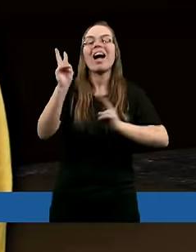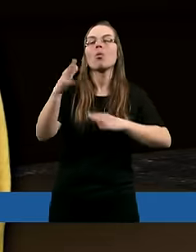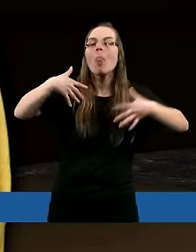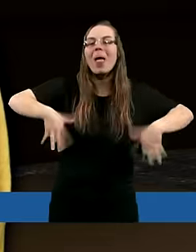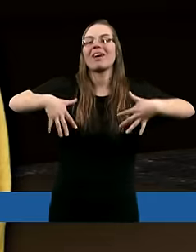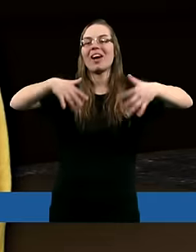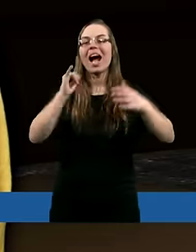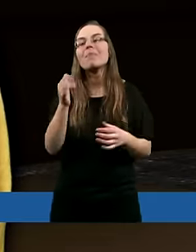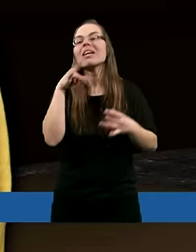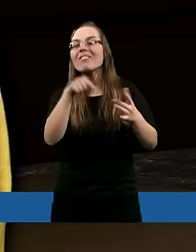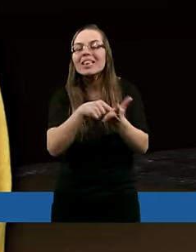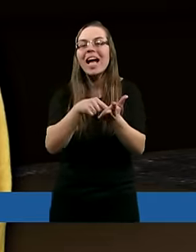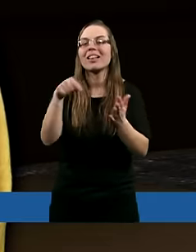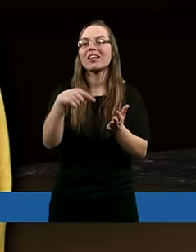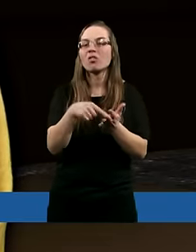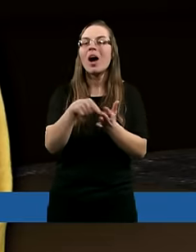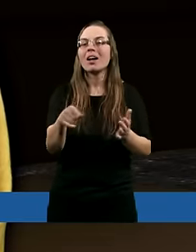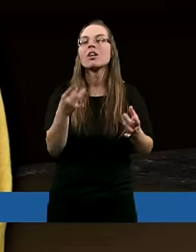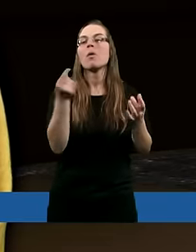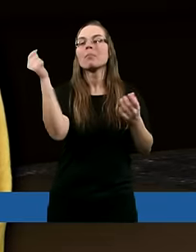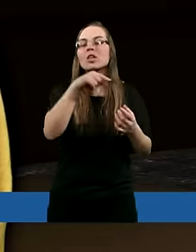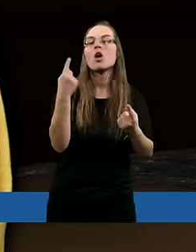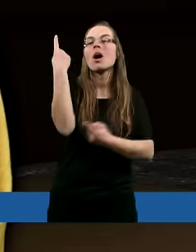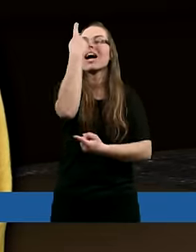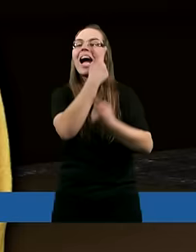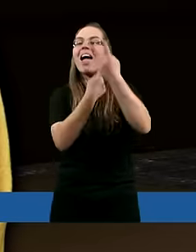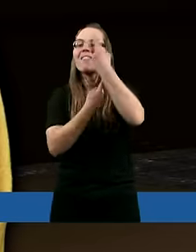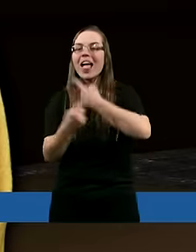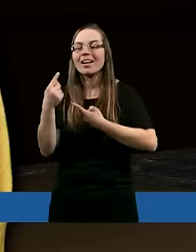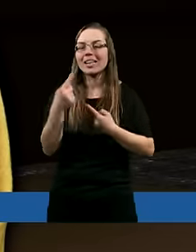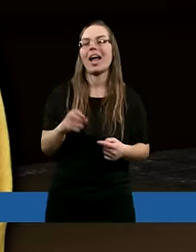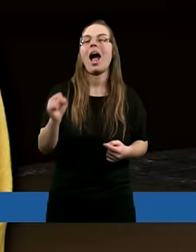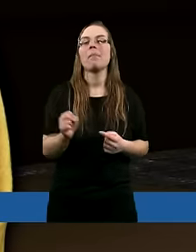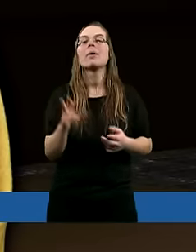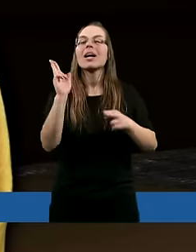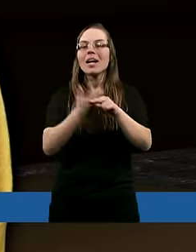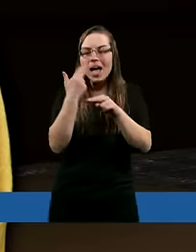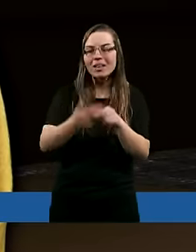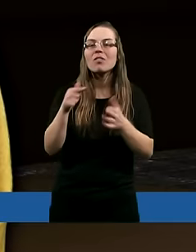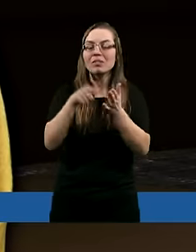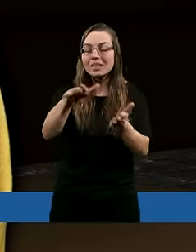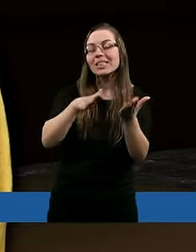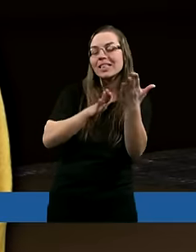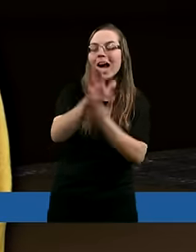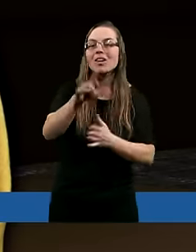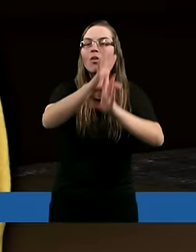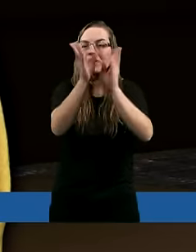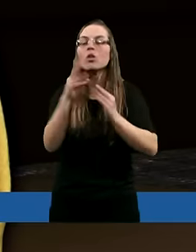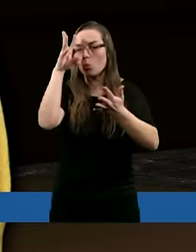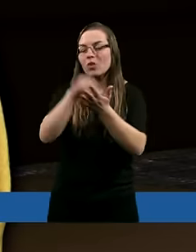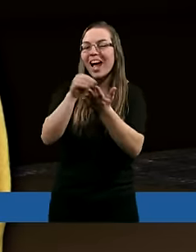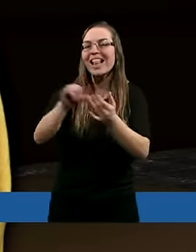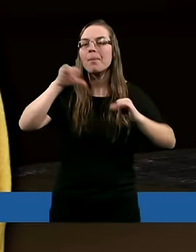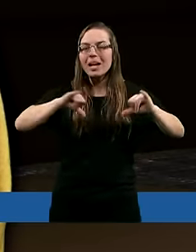i wtedy później przychodzi ta refleksja, ale kiedy sobie zaczynam to wszystko gdzieś tam